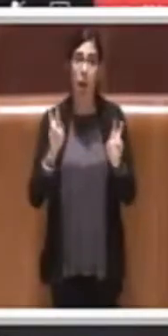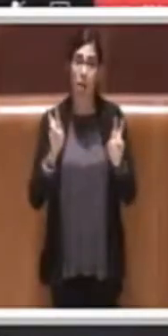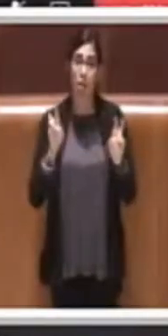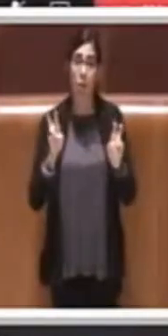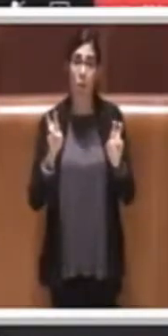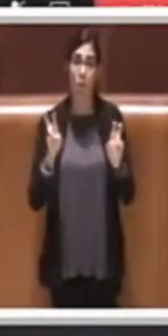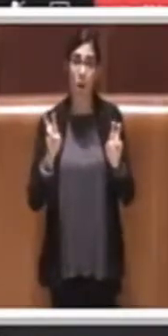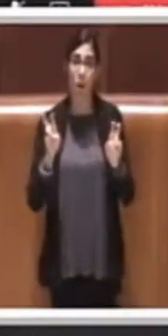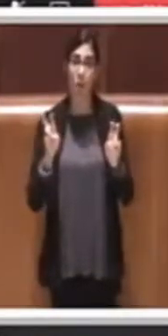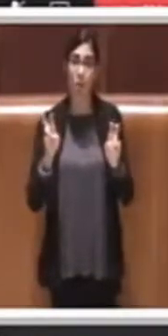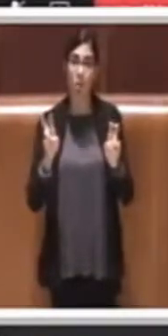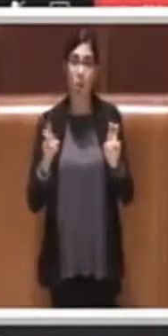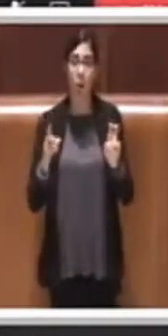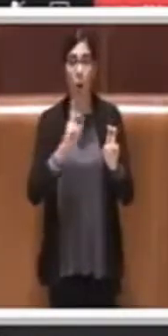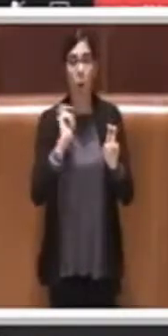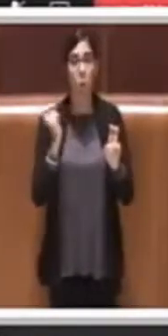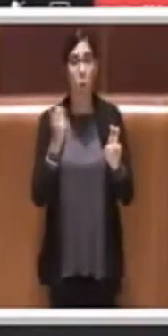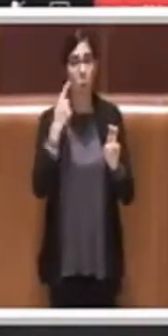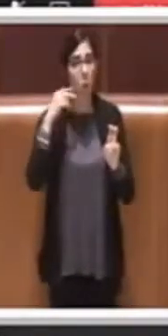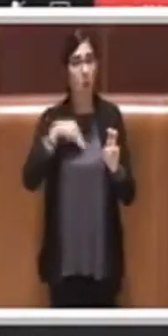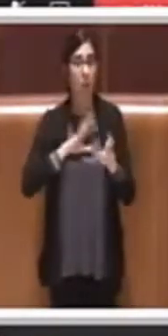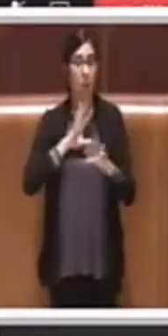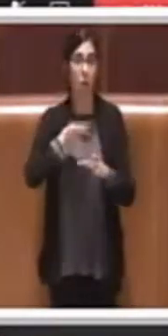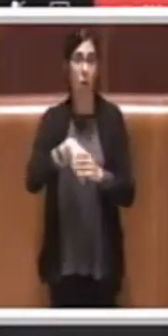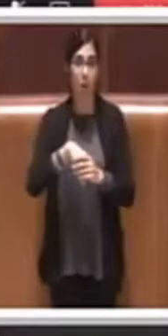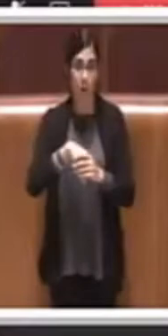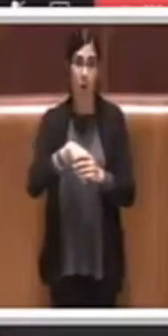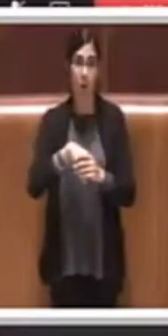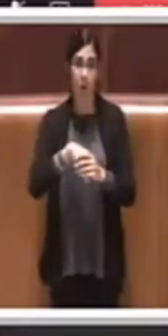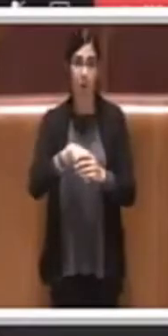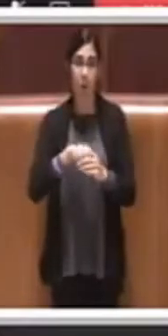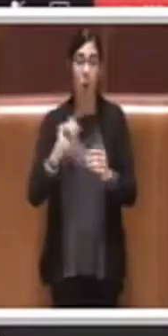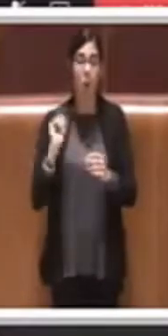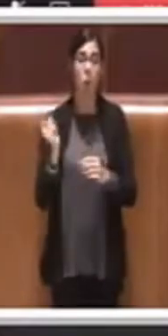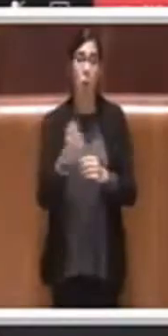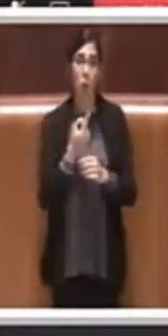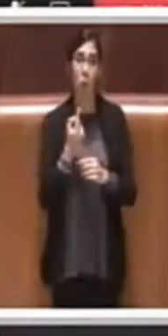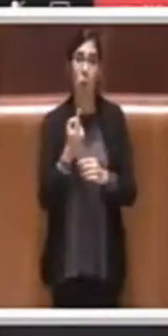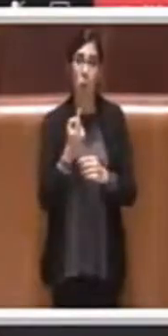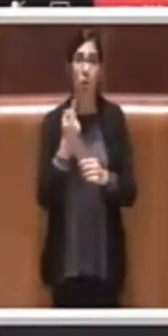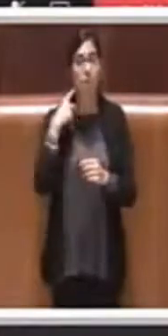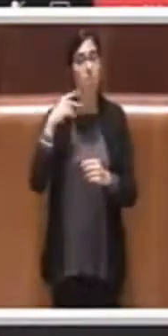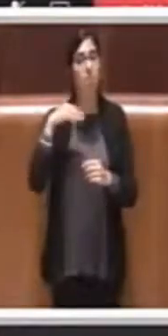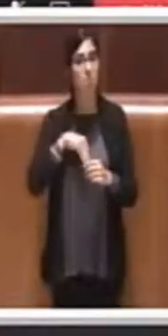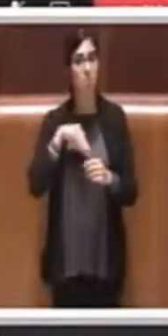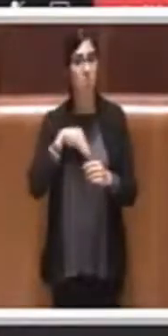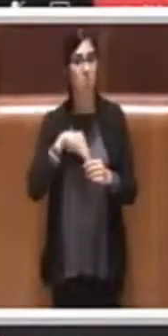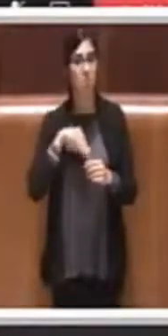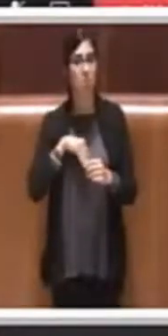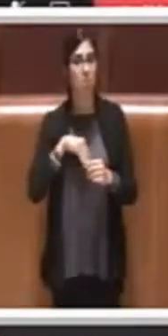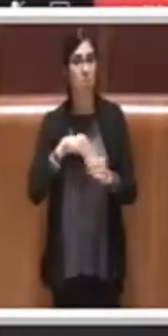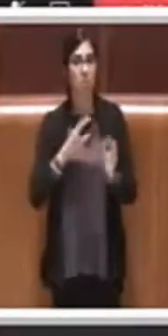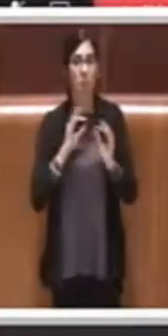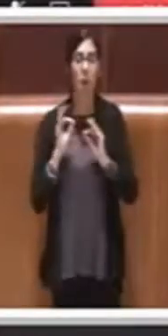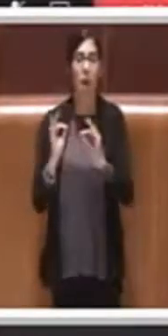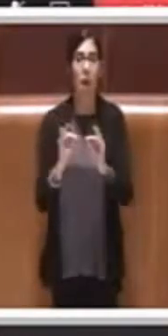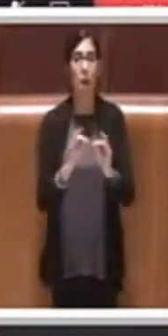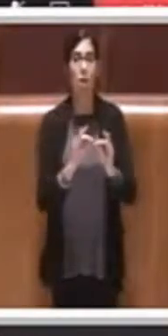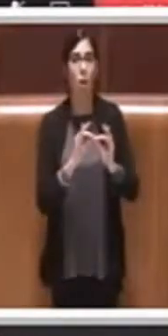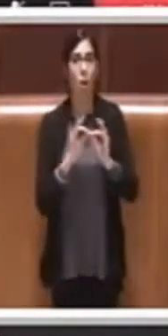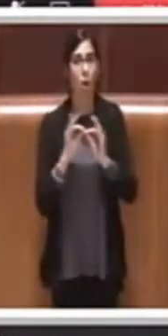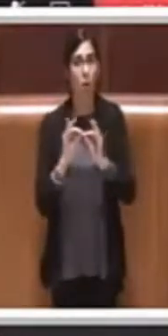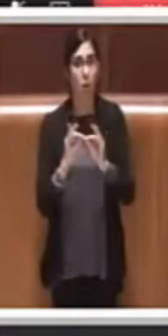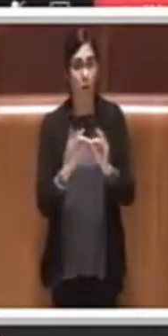coinvolge tutti e ci vede tutti sulla stessa linea d'onda e